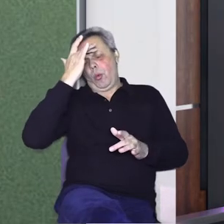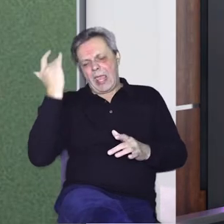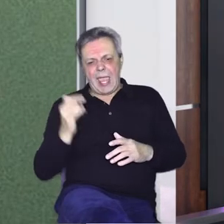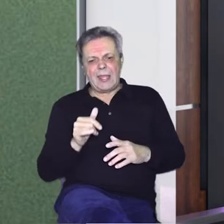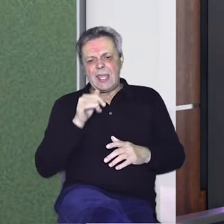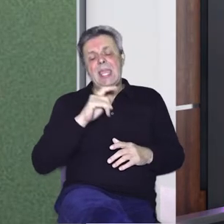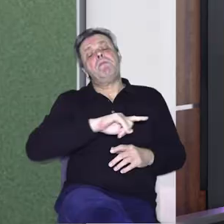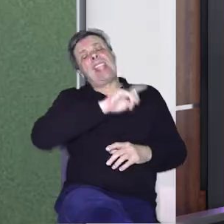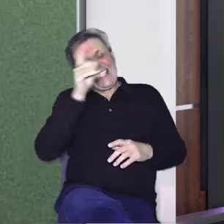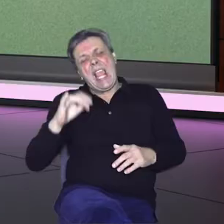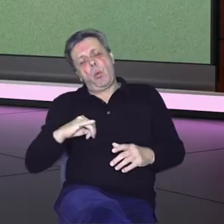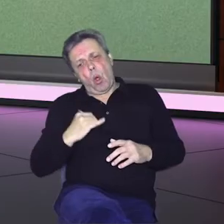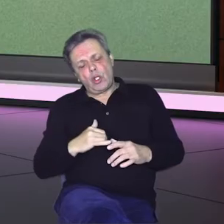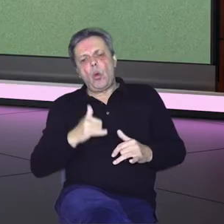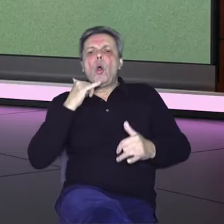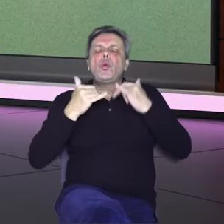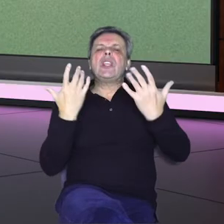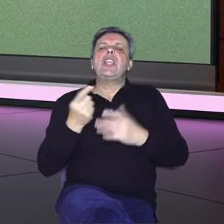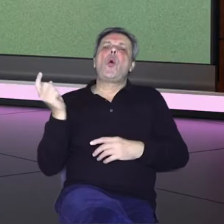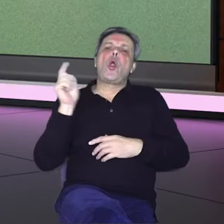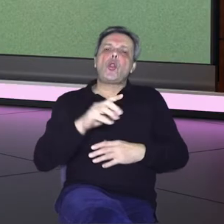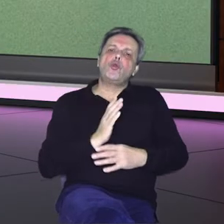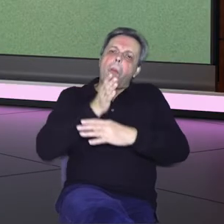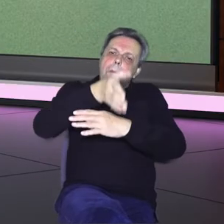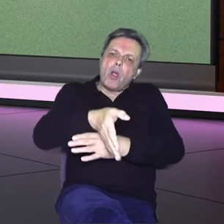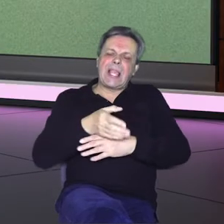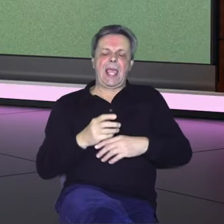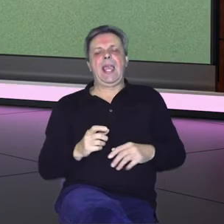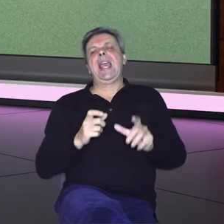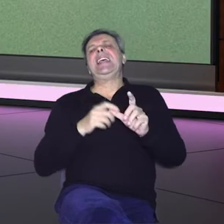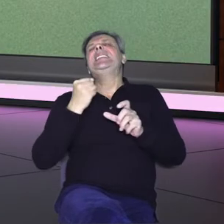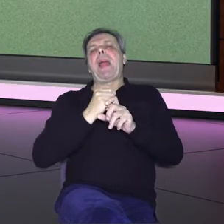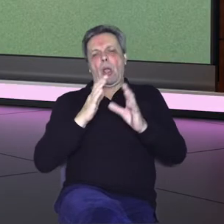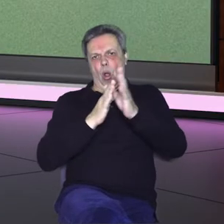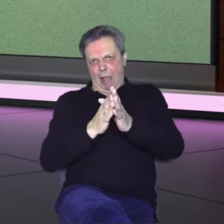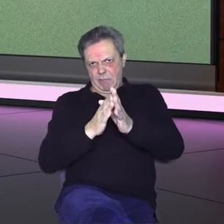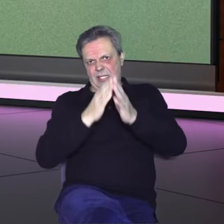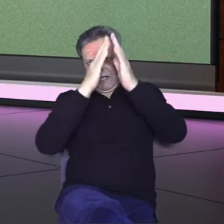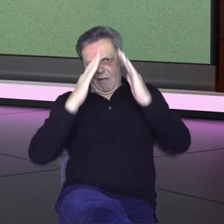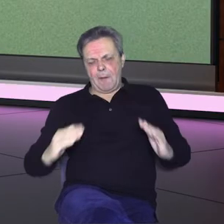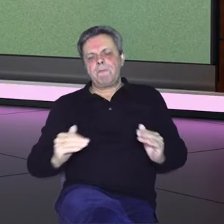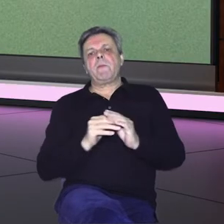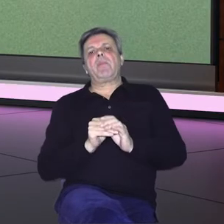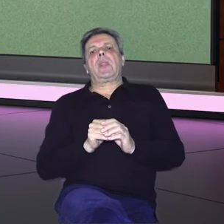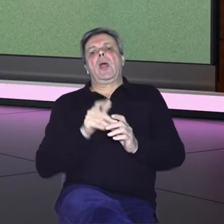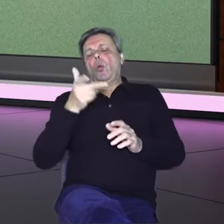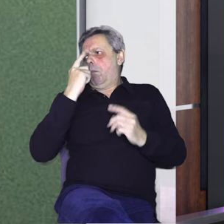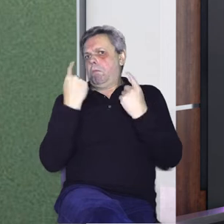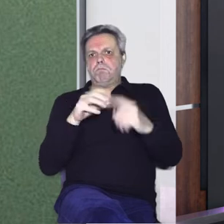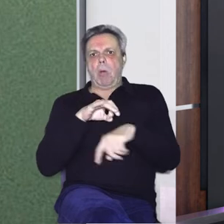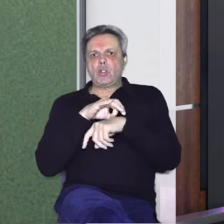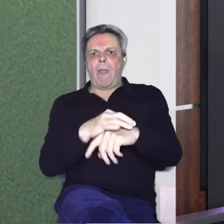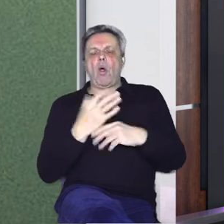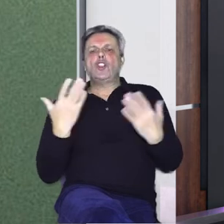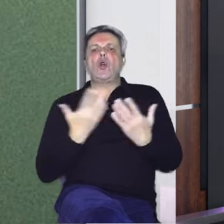biti i tokom cijele godine turisti koji dođu posjete sinagogu. Postoji jedan vodič